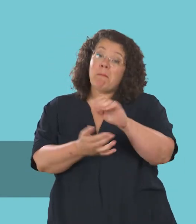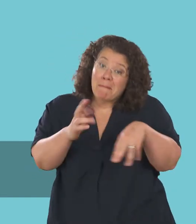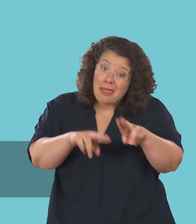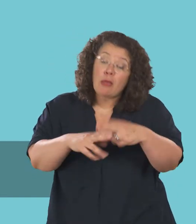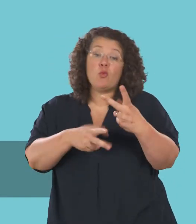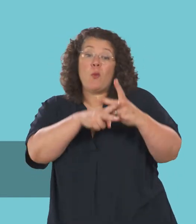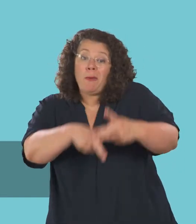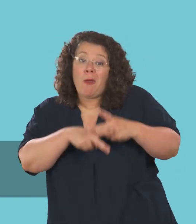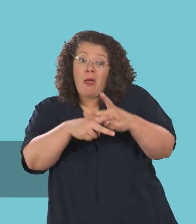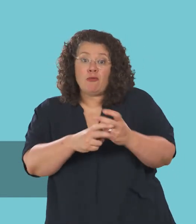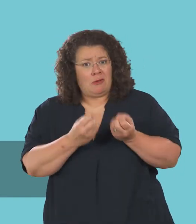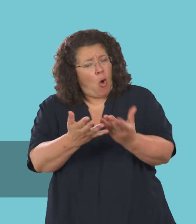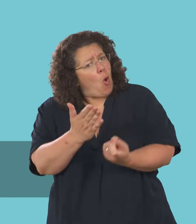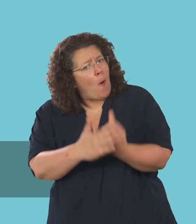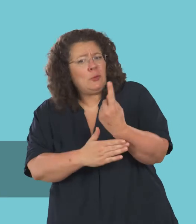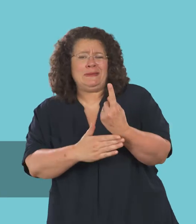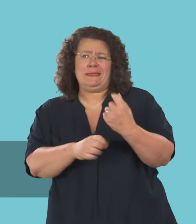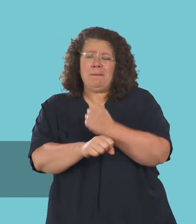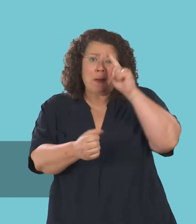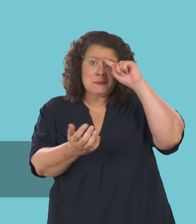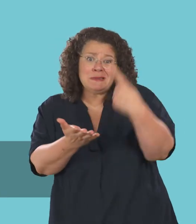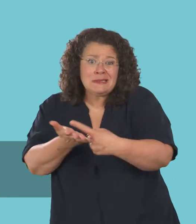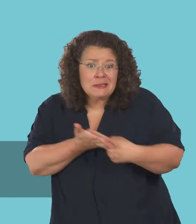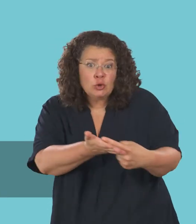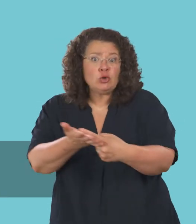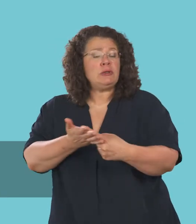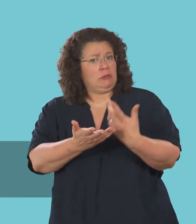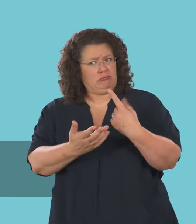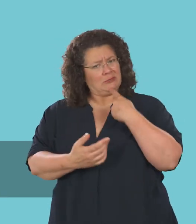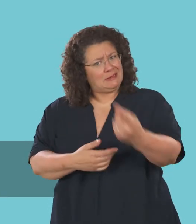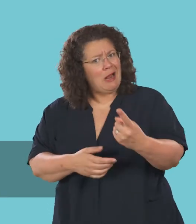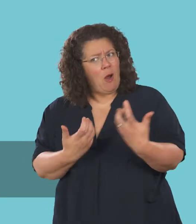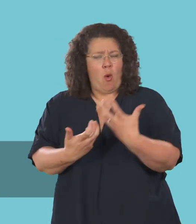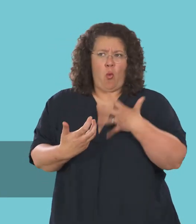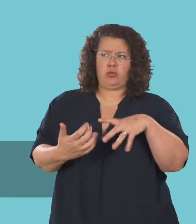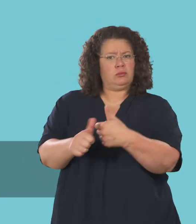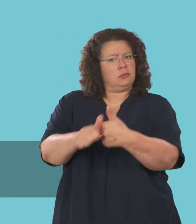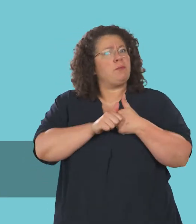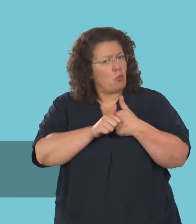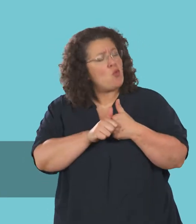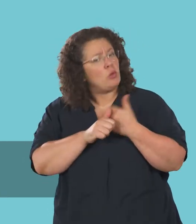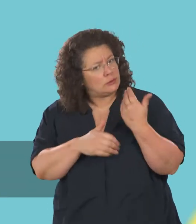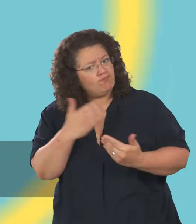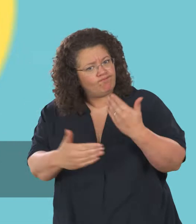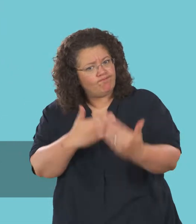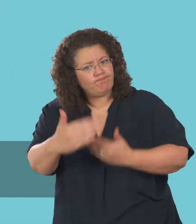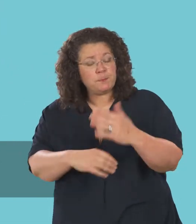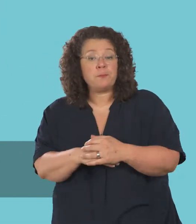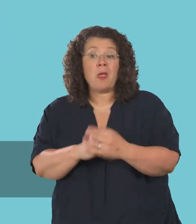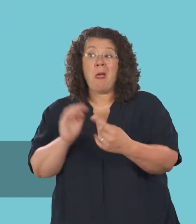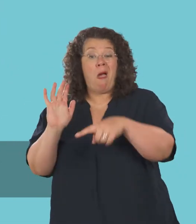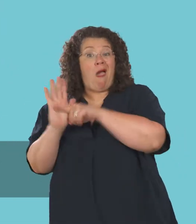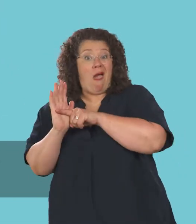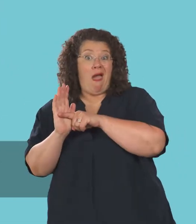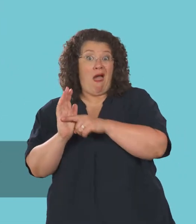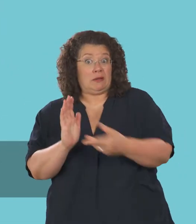achriennu neu ofalwyr yn cael y cyfle i wneud penderfyniadau a chael dweud eich dweud ar y ffordd orai o gefnogi eich dysgu. Mae'r ddeddf